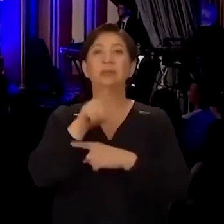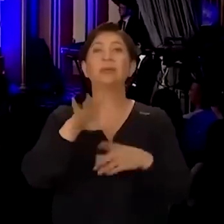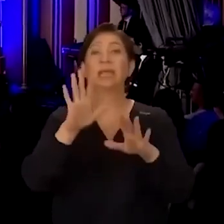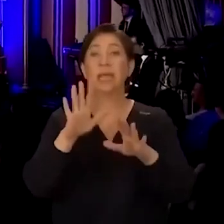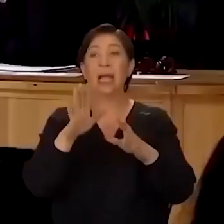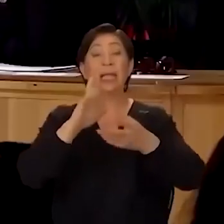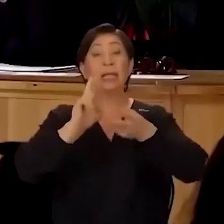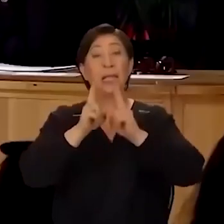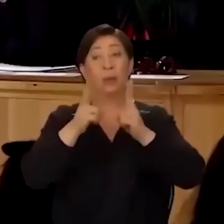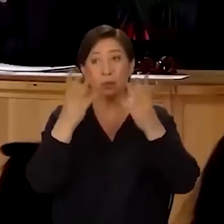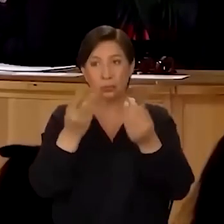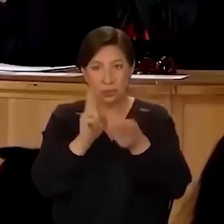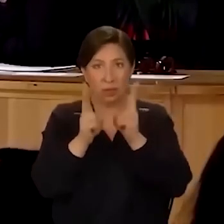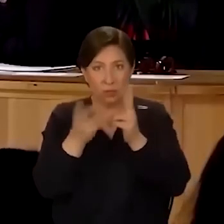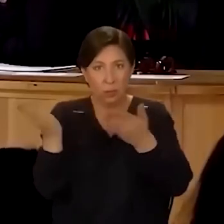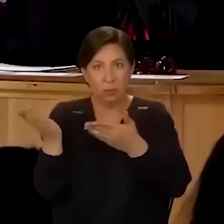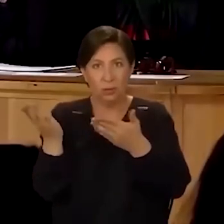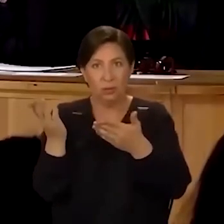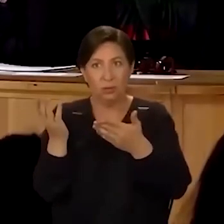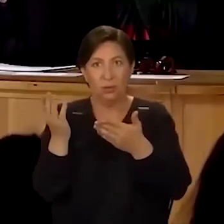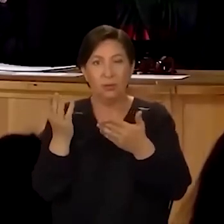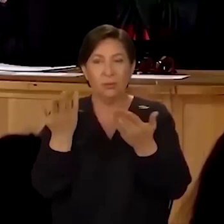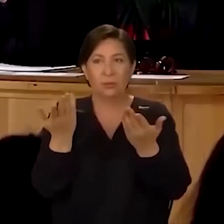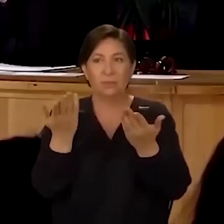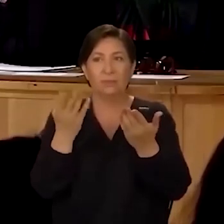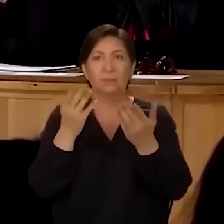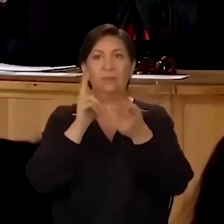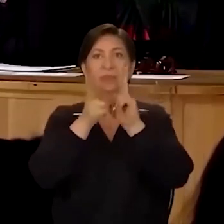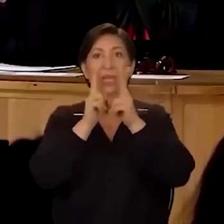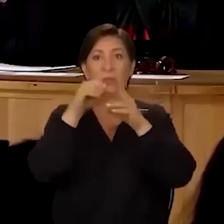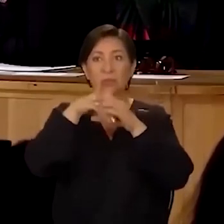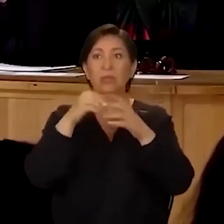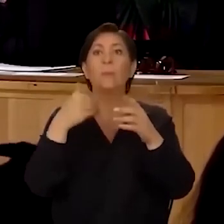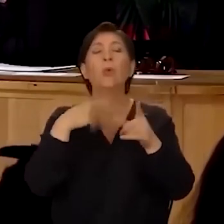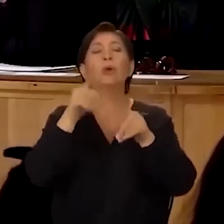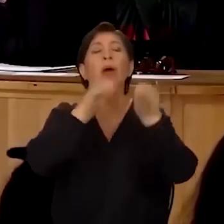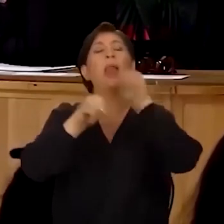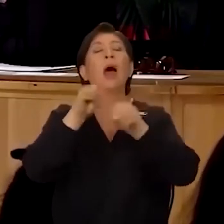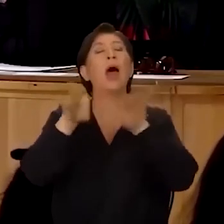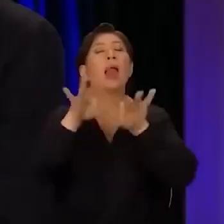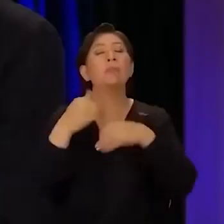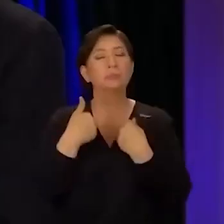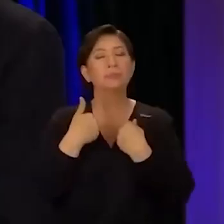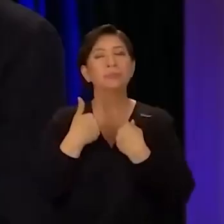Kabare olsa. Kabare orası işte. Hayır, kabare de sahne alıyor olsam. Ben onu öyle formatlarım.